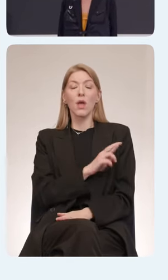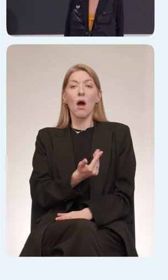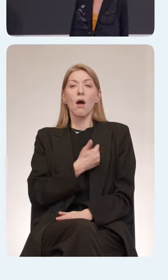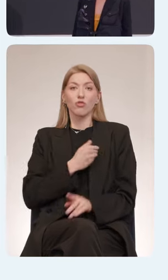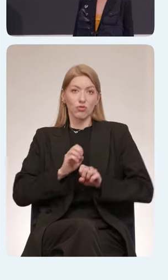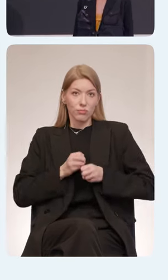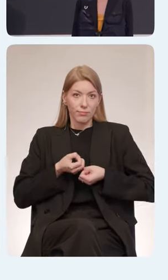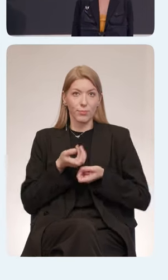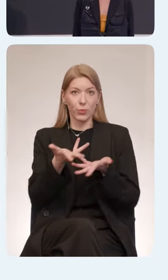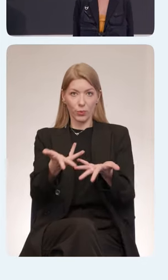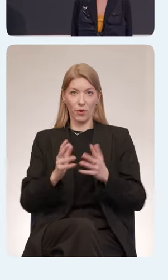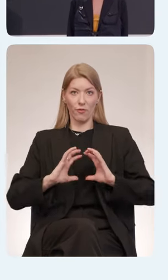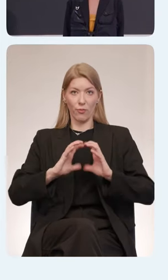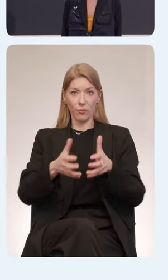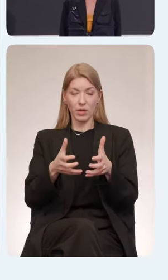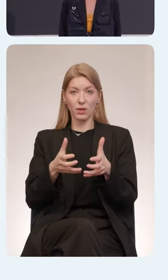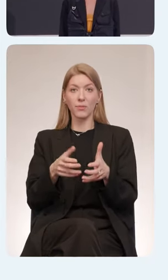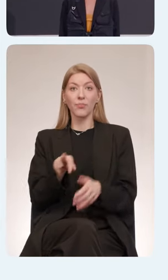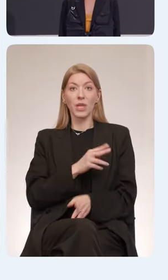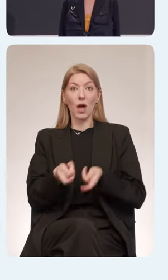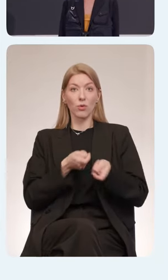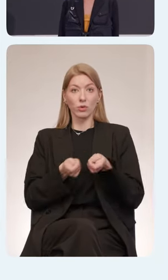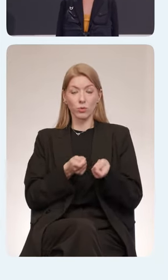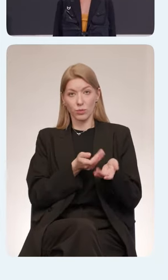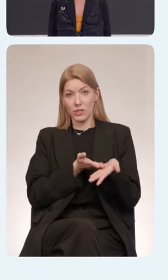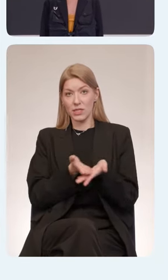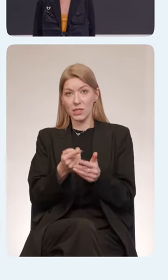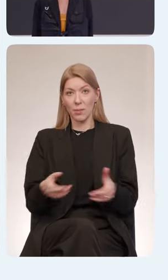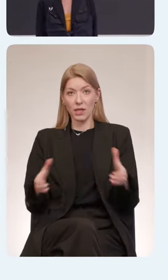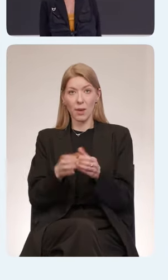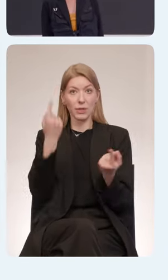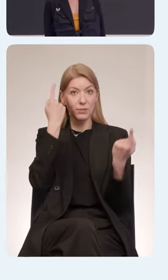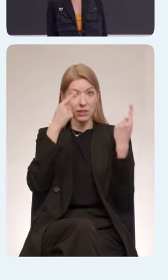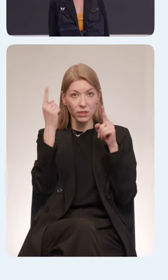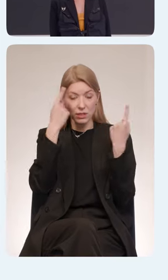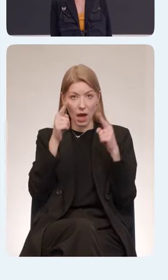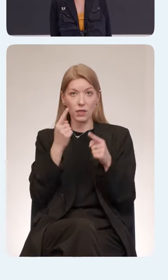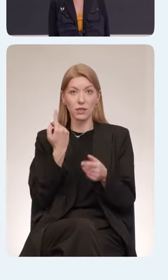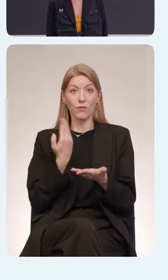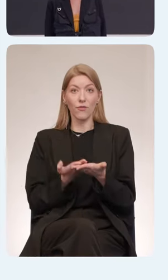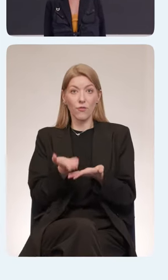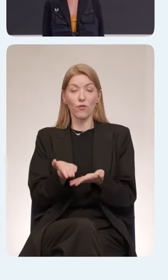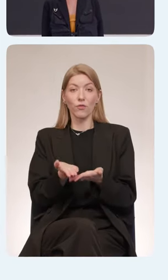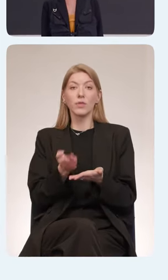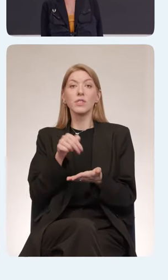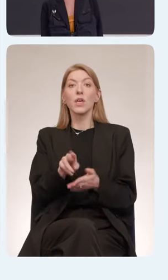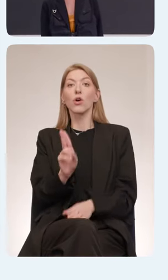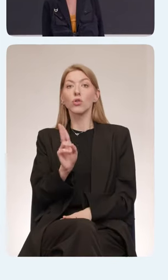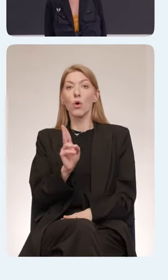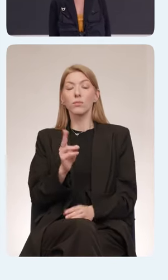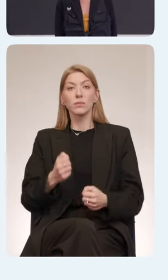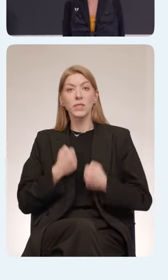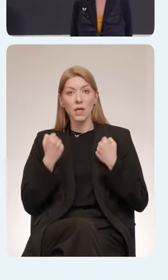занимаюсь я тем, что я руковожу департаментом дизайна таких сервисов, как Mail.ru, вот та самая почта, которая старалась, делала инклюзивное